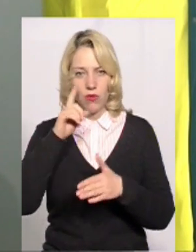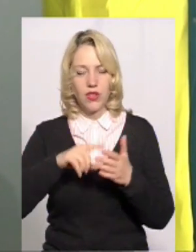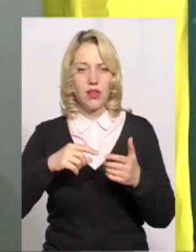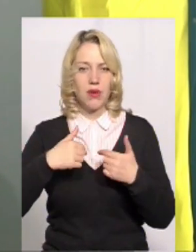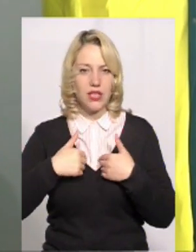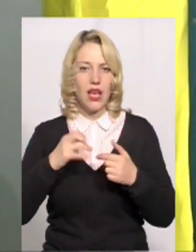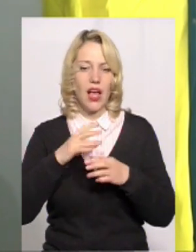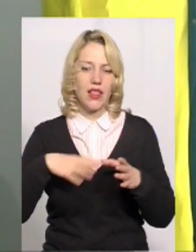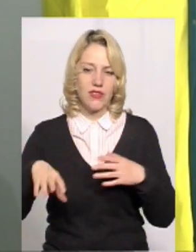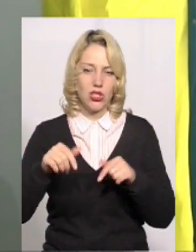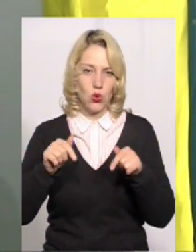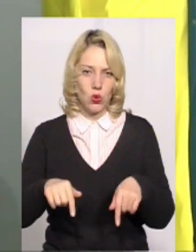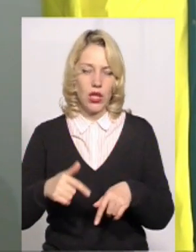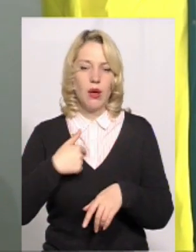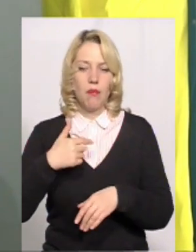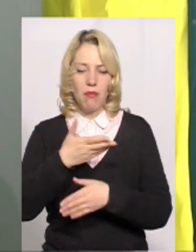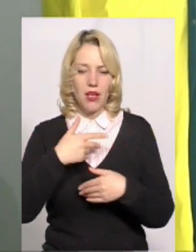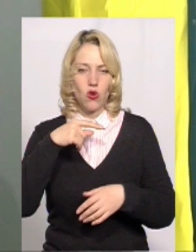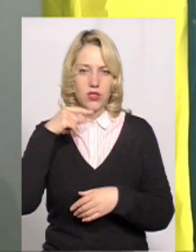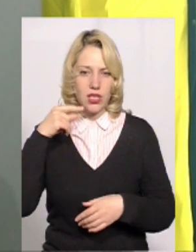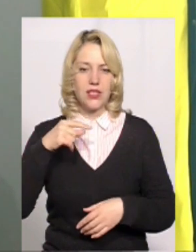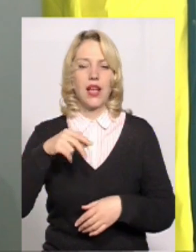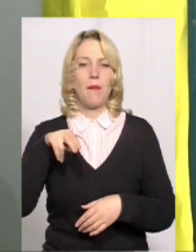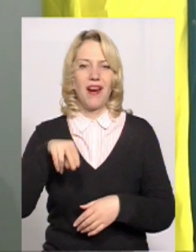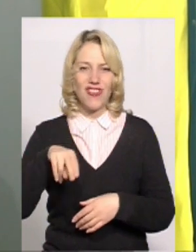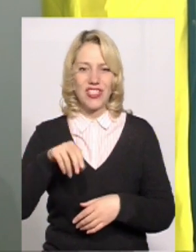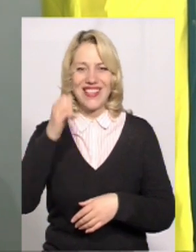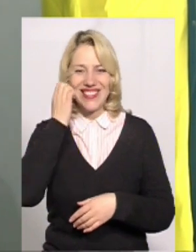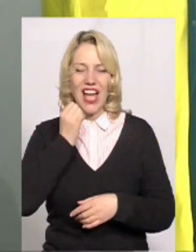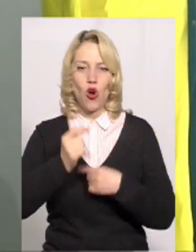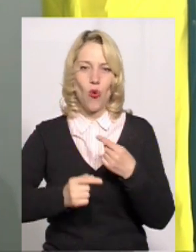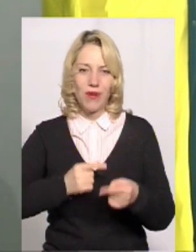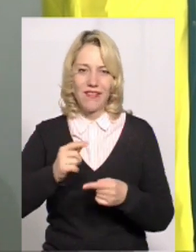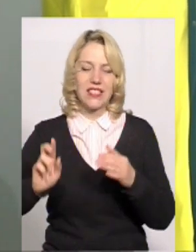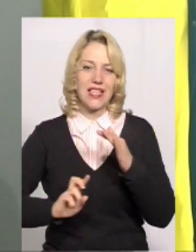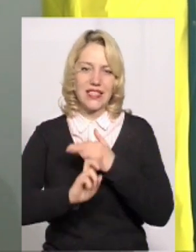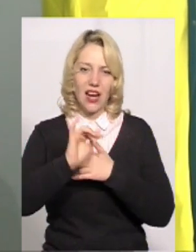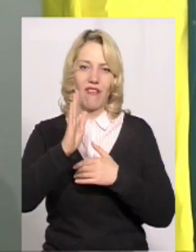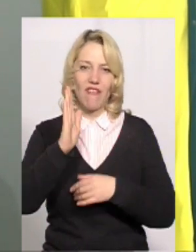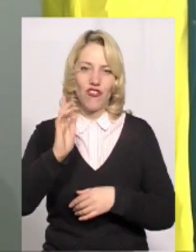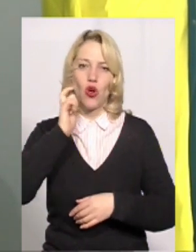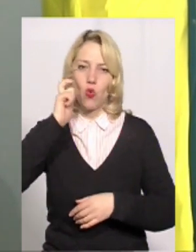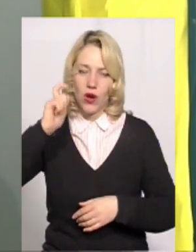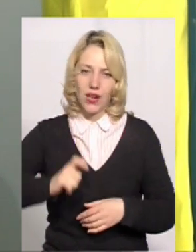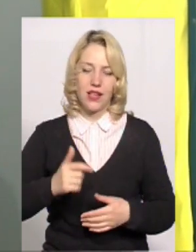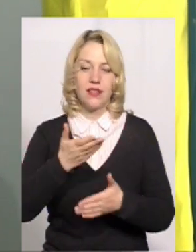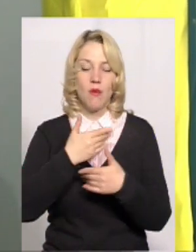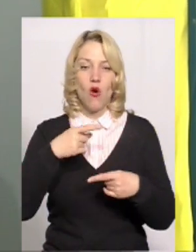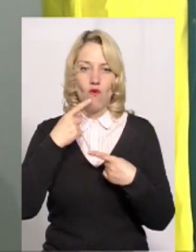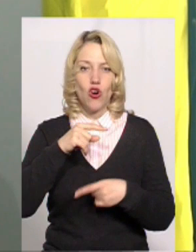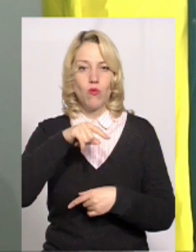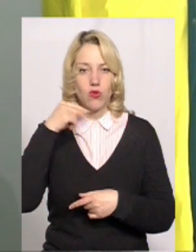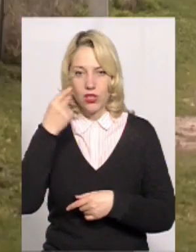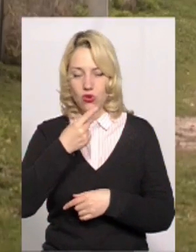і ми зараз всі тут. Ми російська православна старообрядська церква в Україні. Ми хоч і говоримо російською, але ми